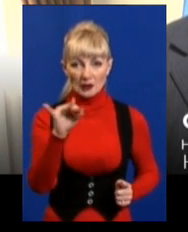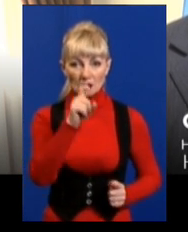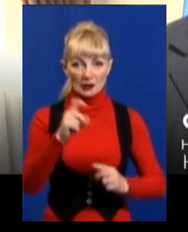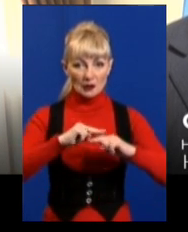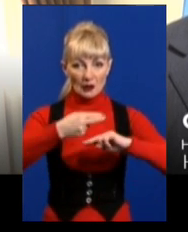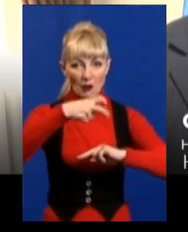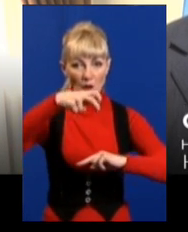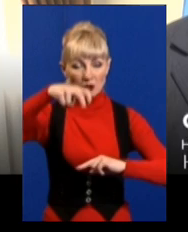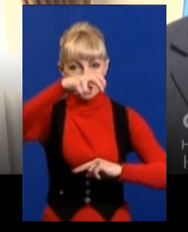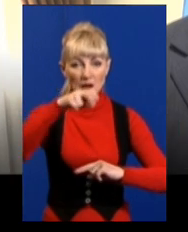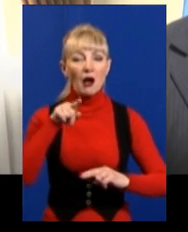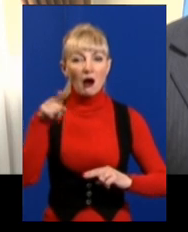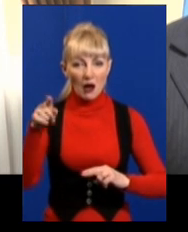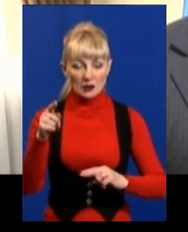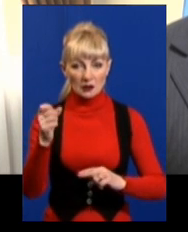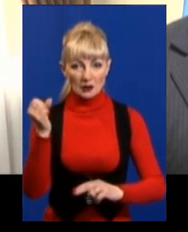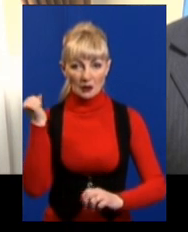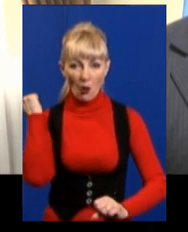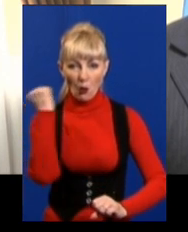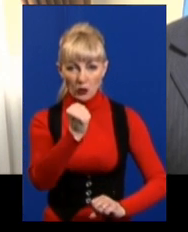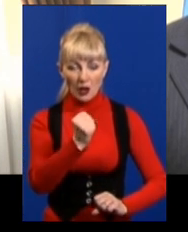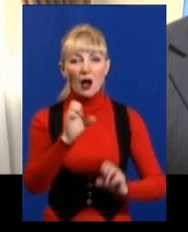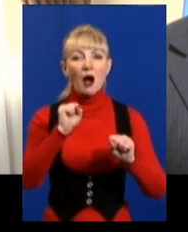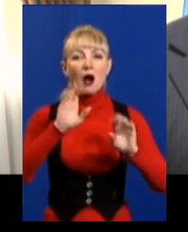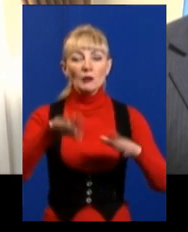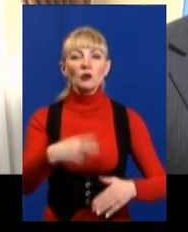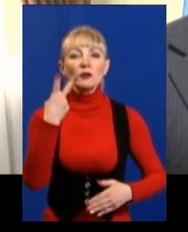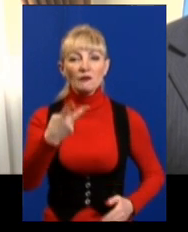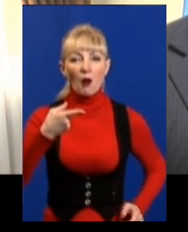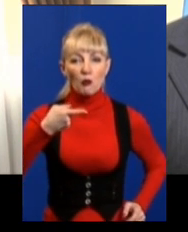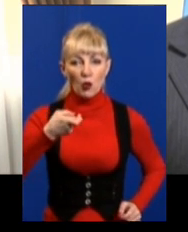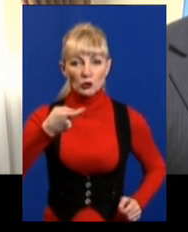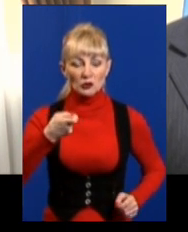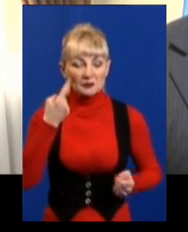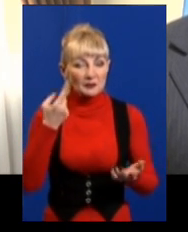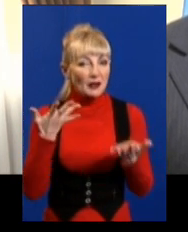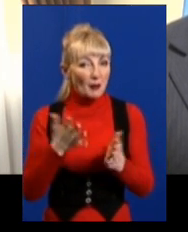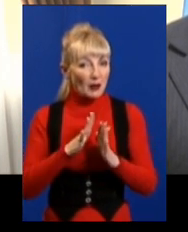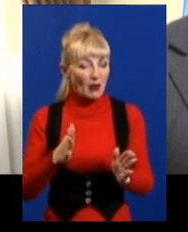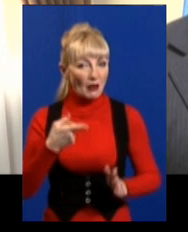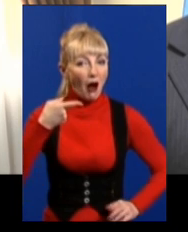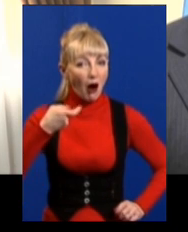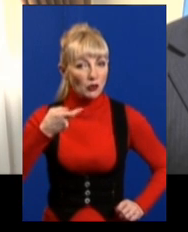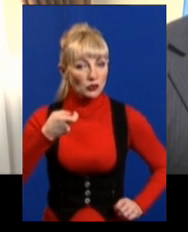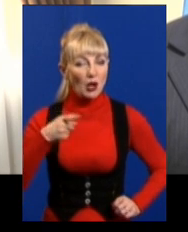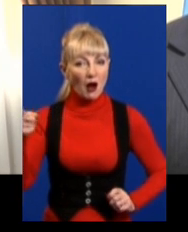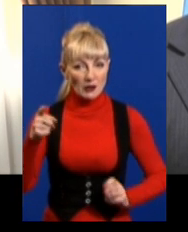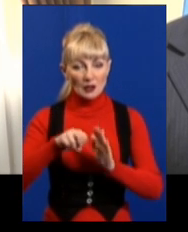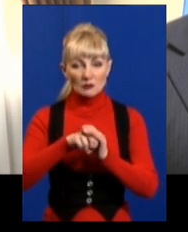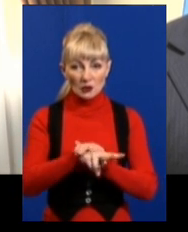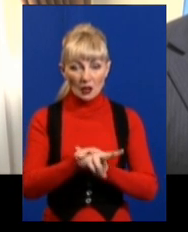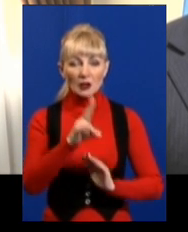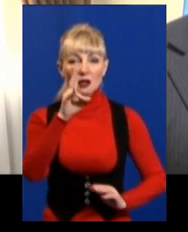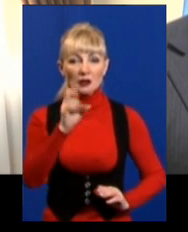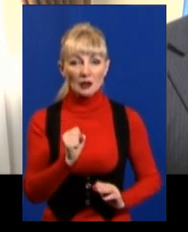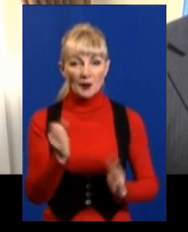нанесли йому удар, а потім провели два постріли з невстановленої зброї. Вони скрились на